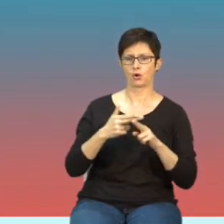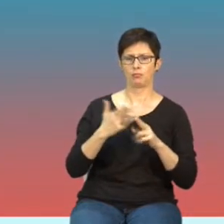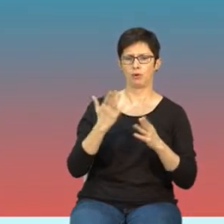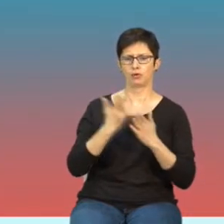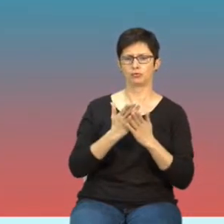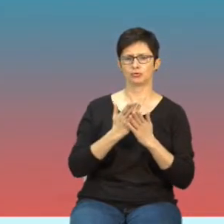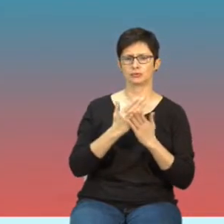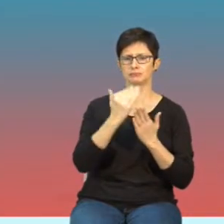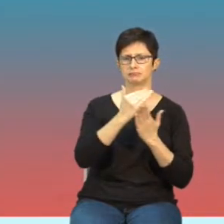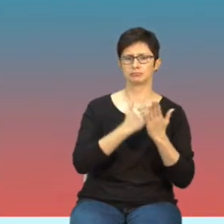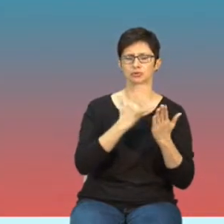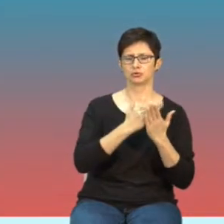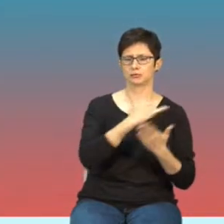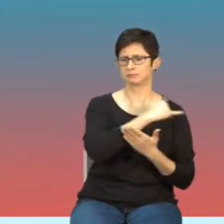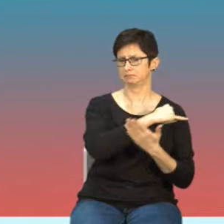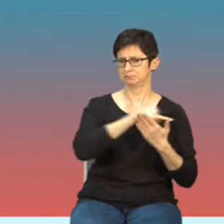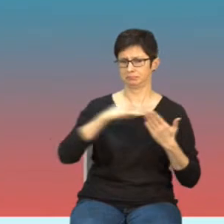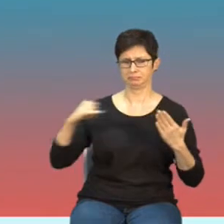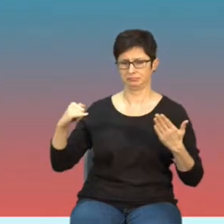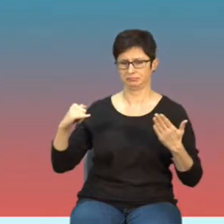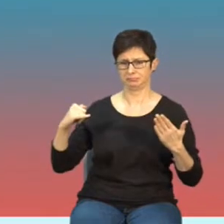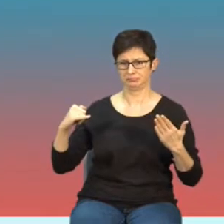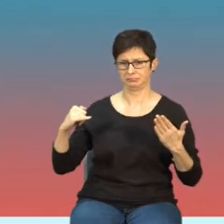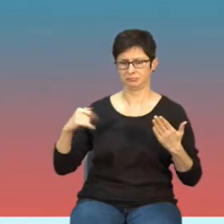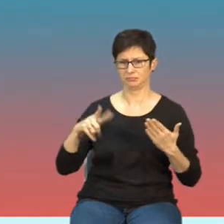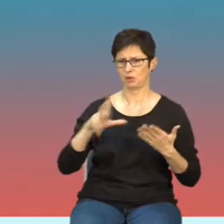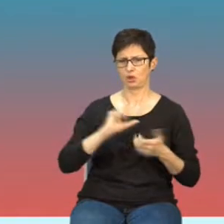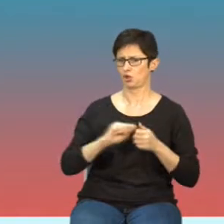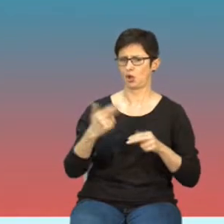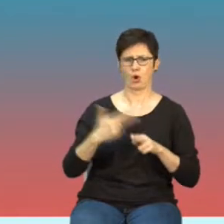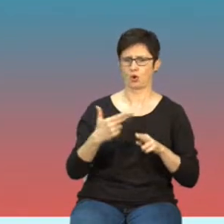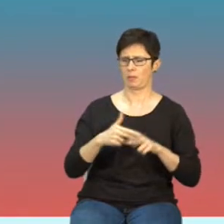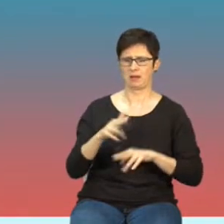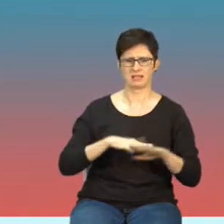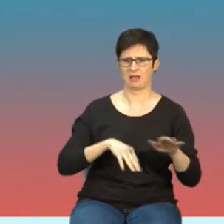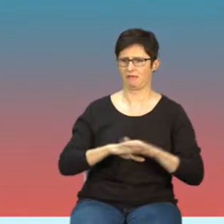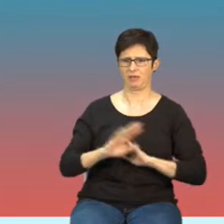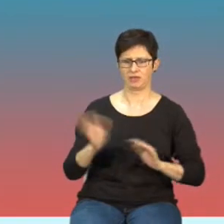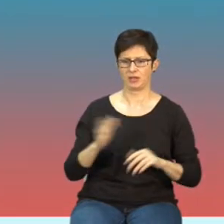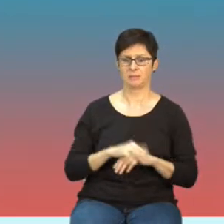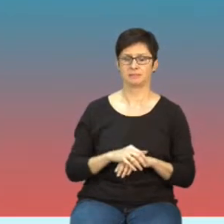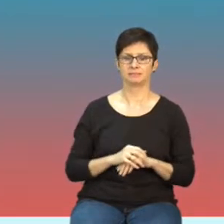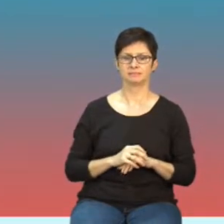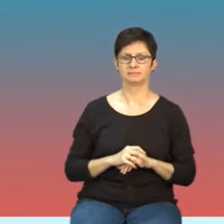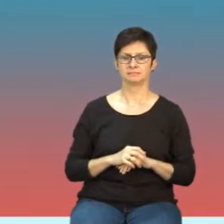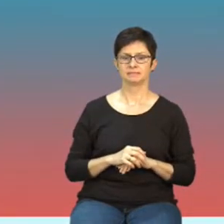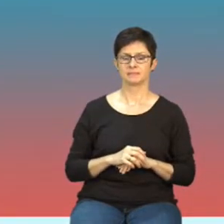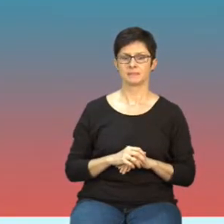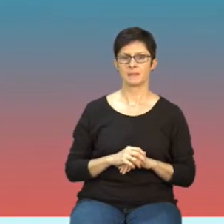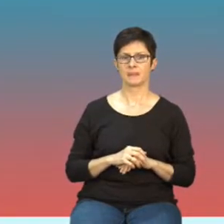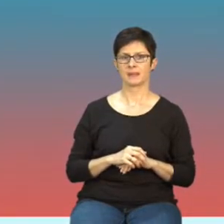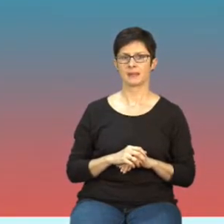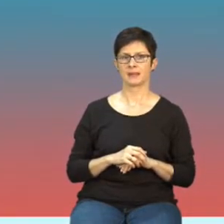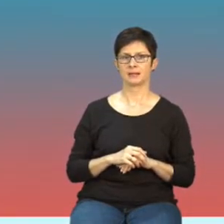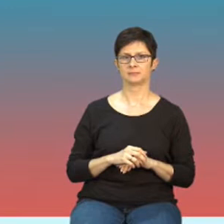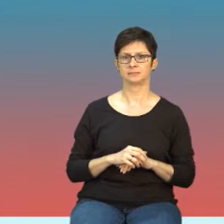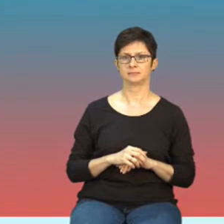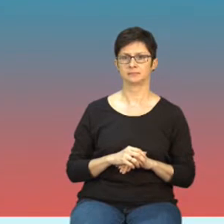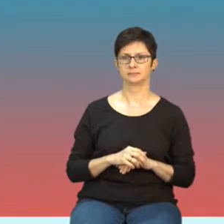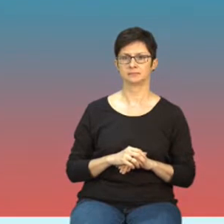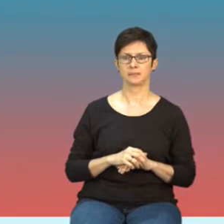zestawu chorób zawodowych, istnieje jeszcze ciągle w wojsku. Trzeba powiedzieć, że